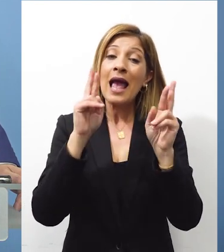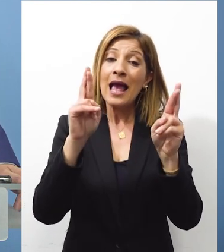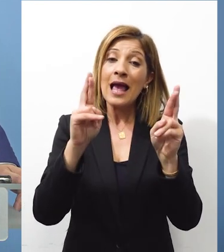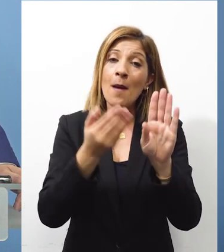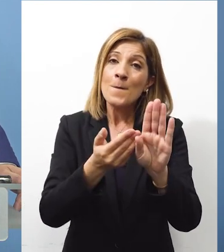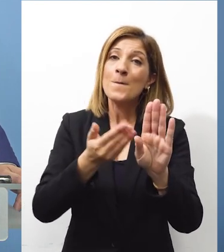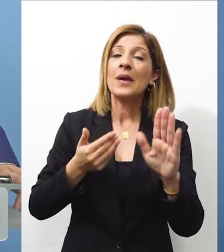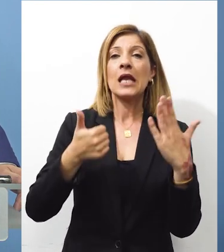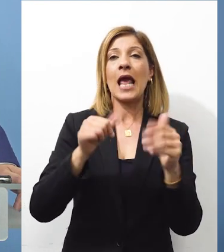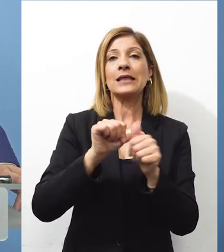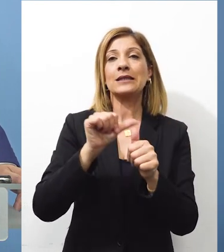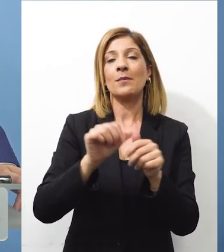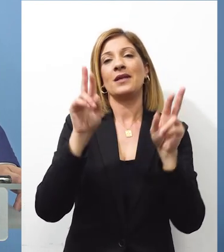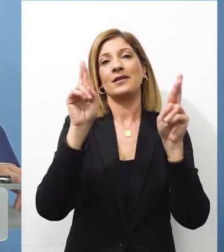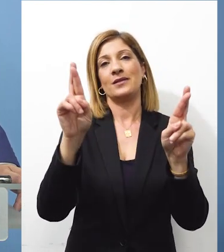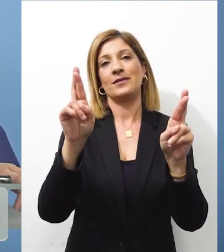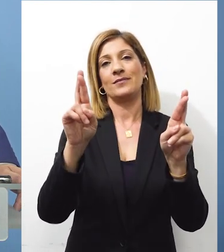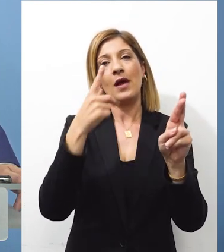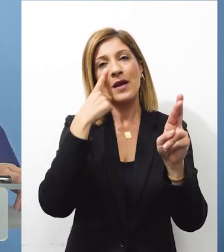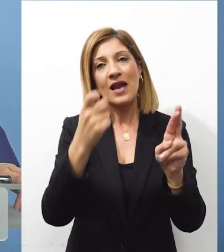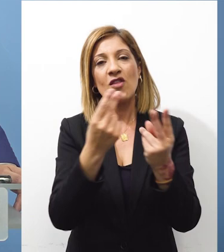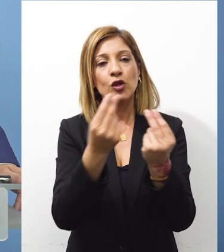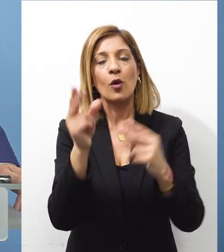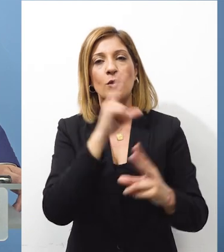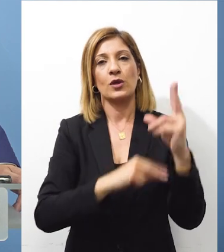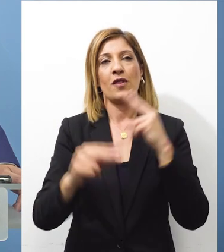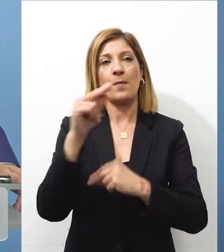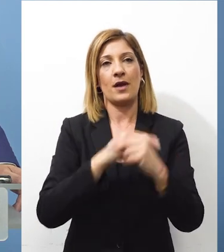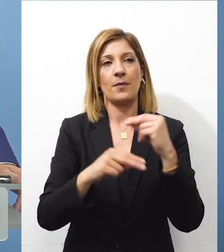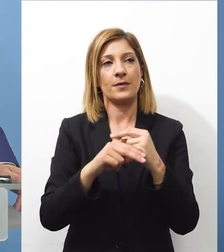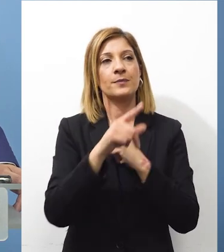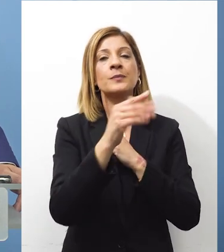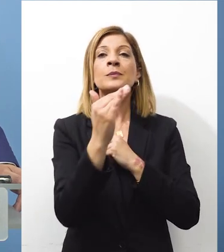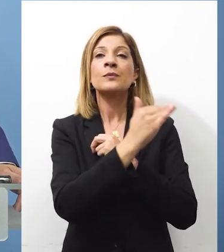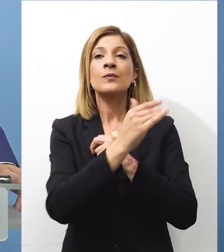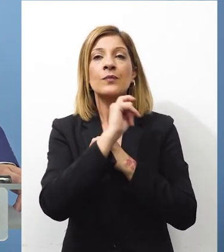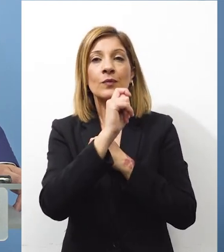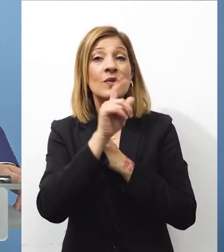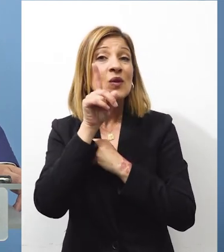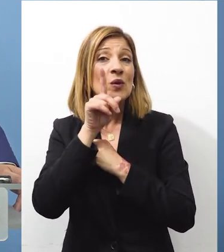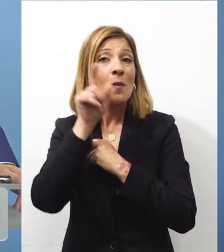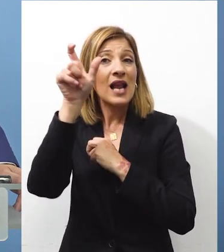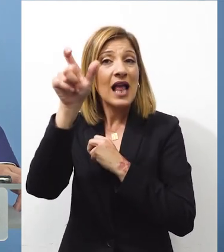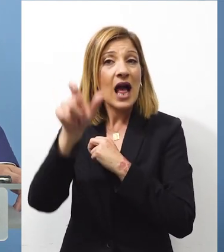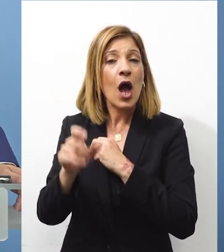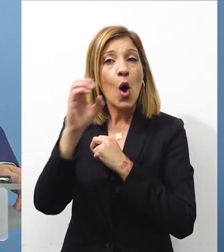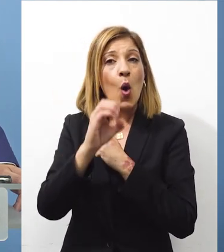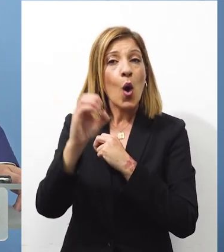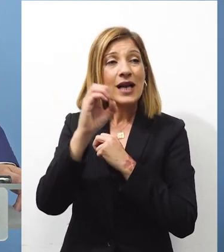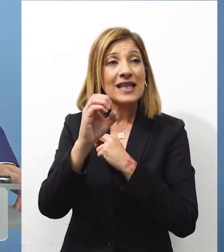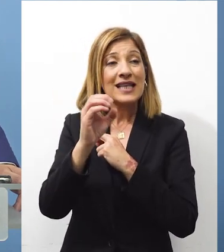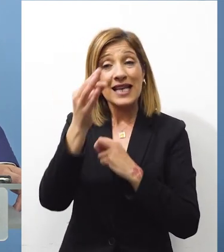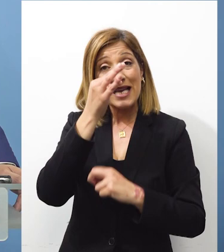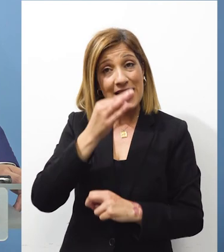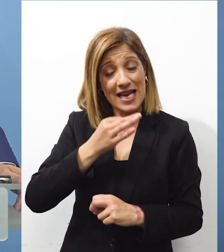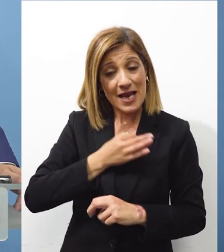νωρίτερα από τους έξι μήνες να υπάρξουν αυτές οι προϋποθέσεις και να επαναρχίσουν διαπραγματεύσεις Εφιβεβαιώνεται ότι η κυρία Ολγκίν μετέφεραν τη θέση πως από τη στιγμή